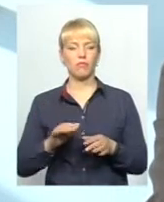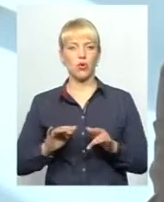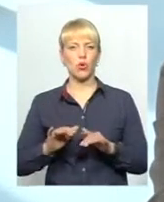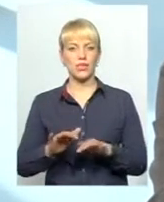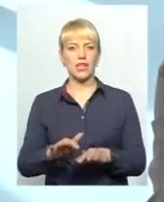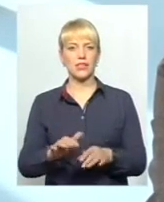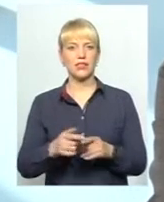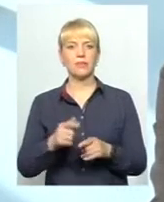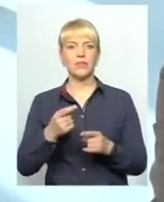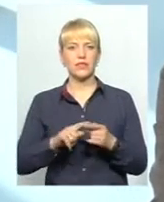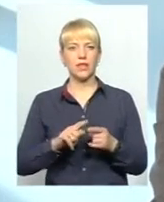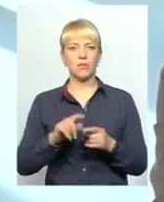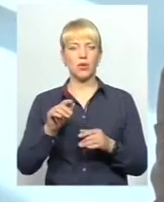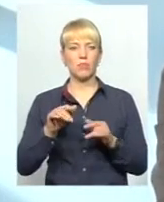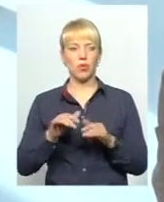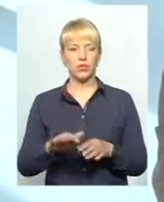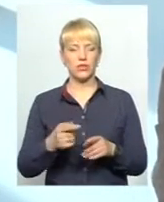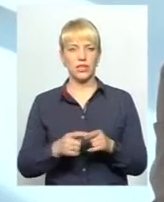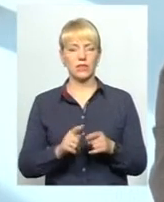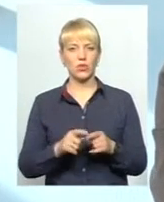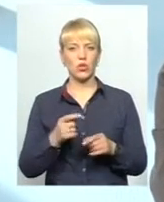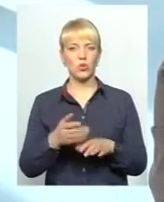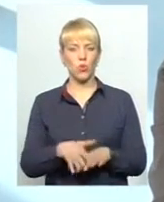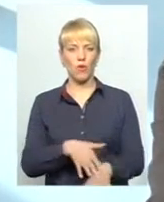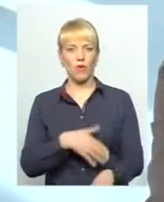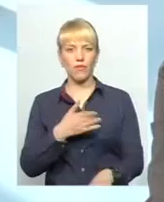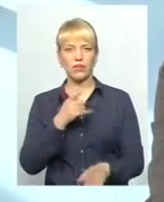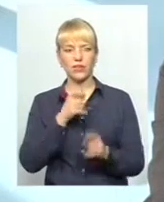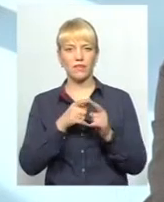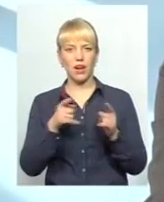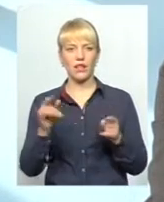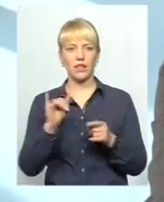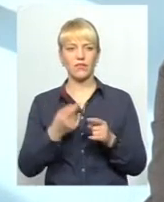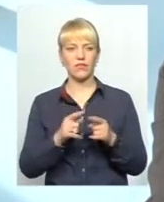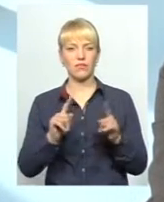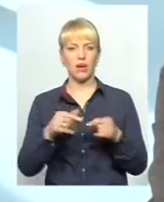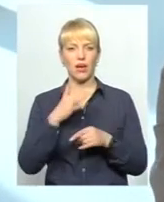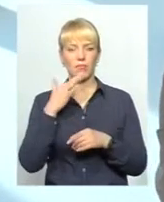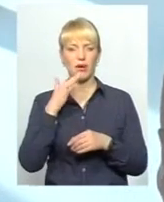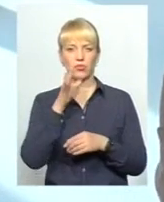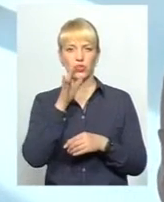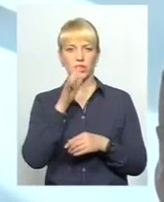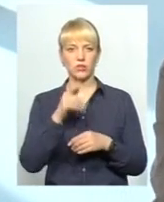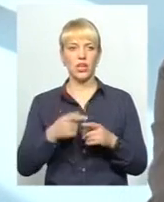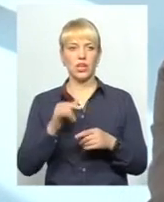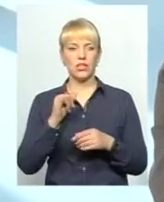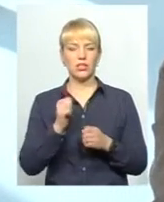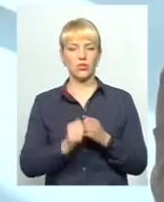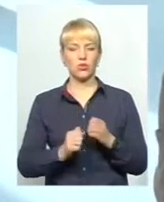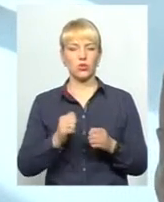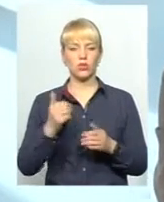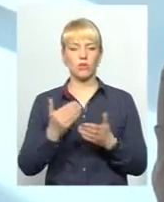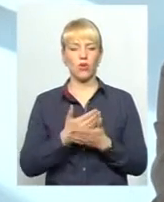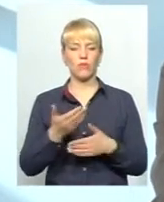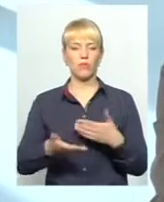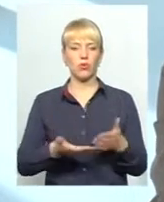Мені здається, що процес децентралізації – це процес дуже довгий, дуже тривалий, і він вимагає багато часу, і з кожним новим